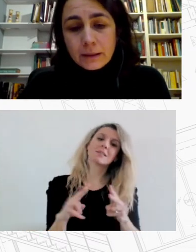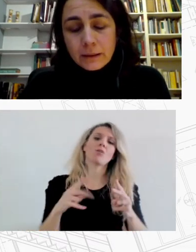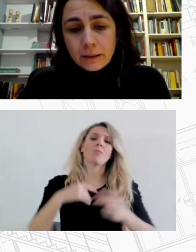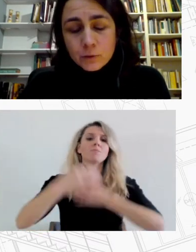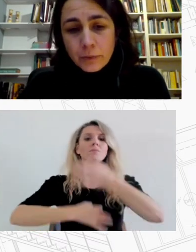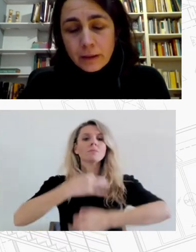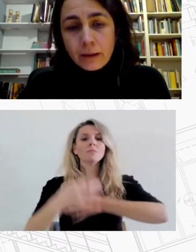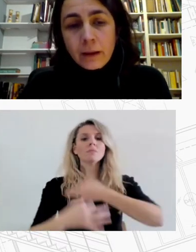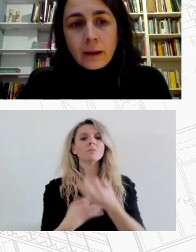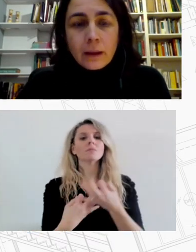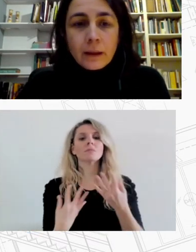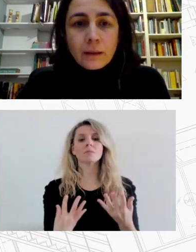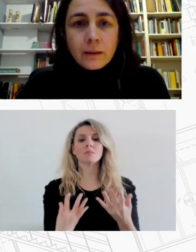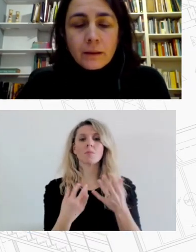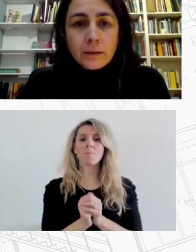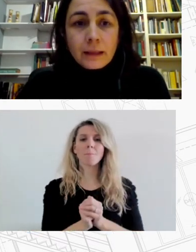ας πούμε